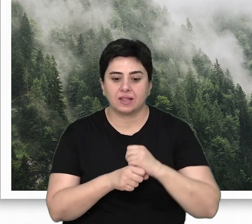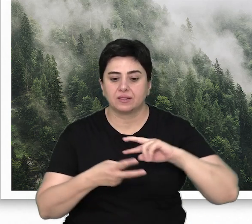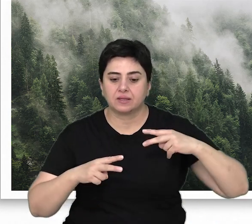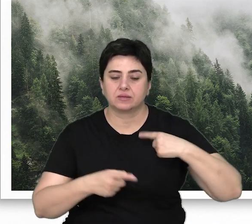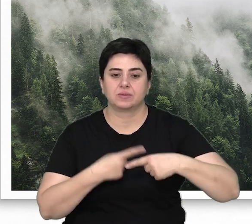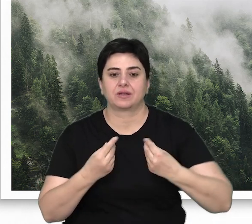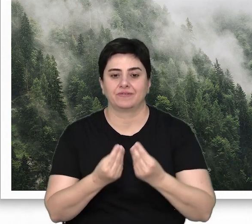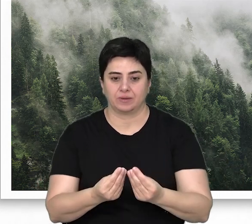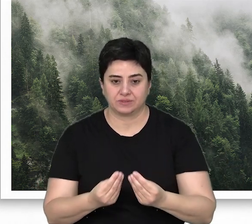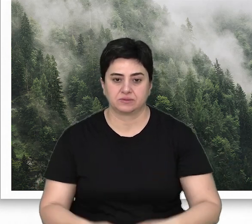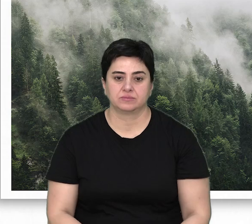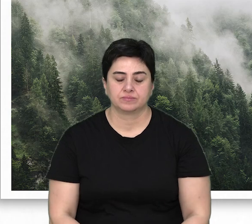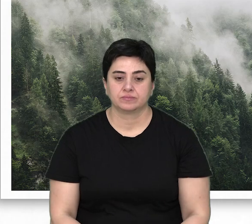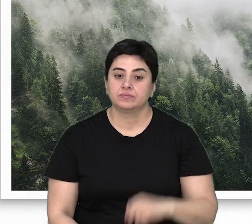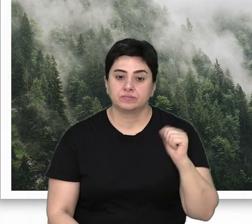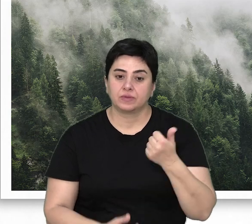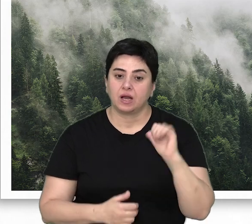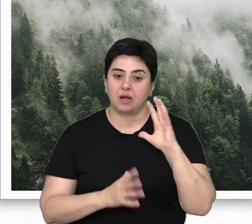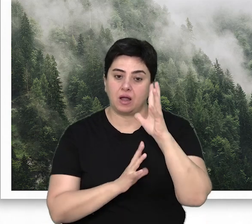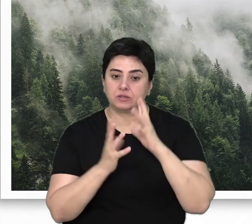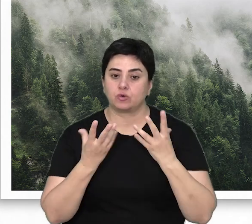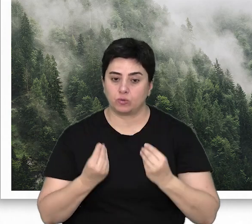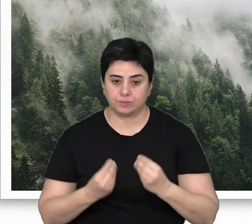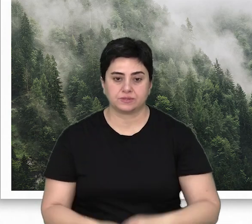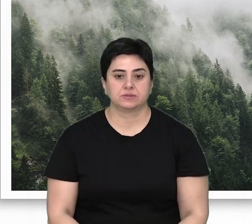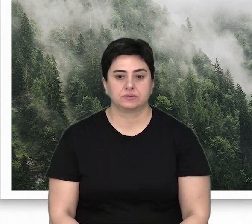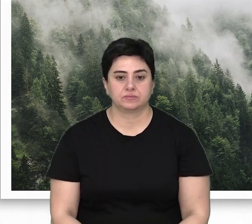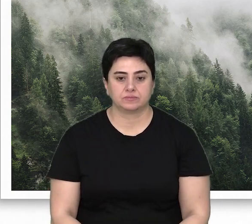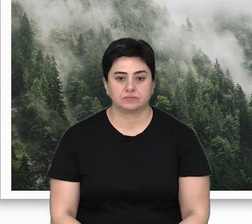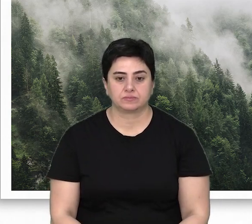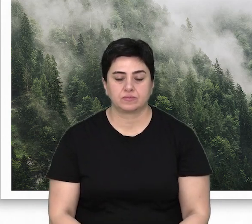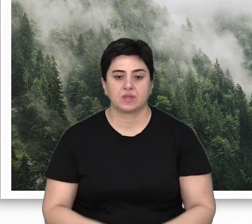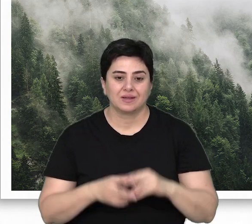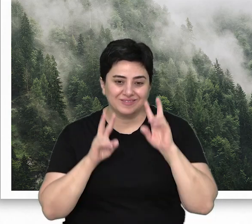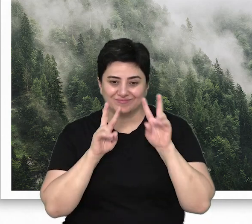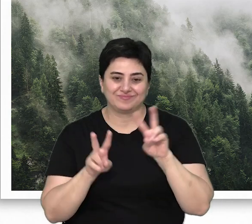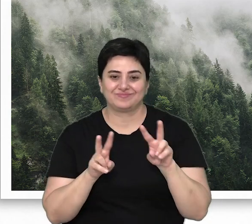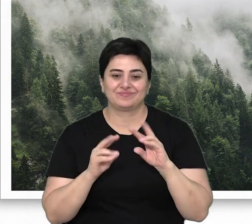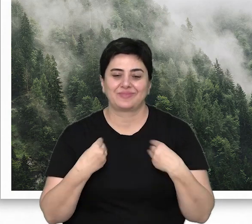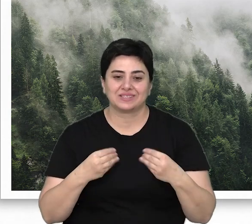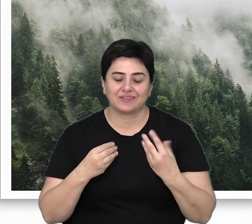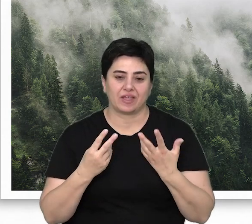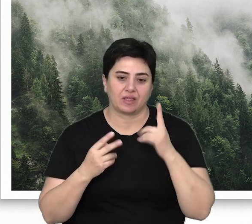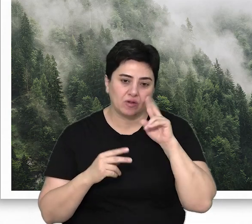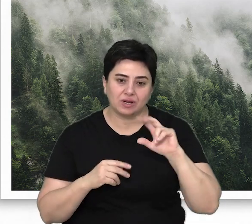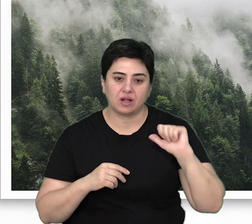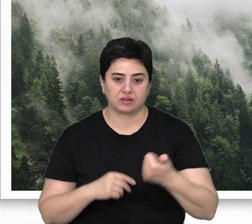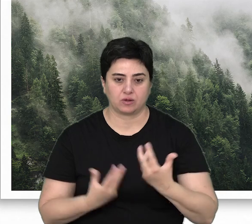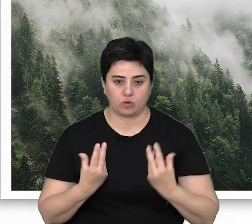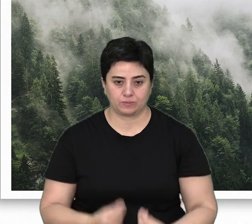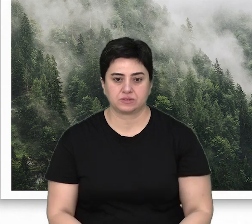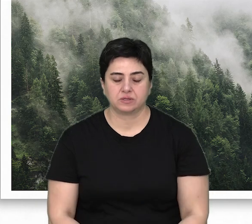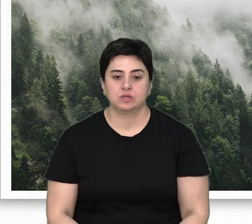genetik materyal sunması, değer ağacı olma özelliği sağlaması, estetik işlevler ve görsel kalite